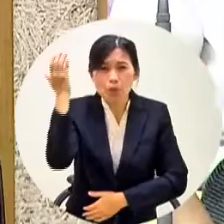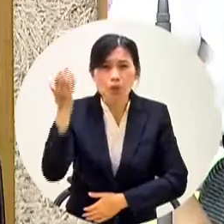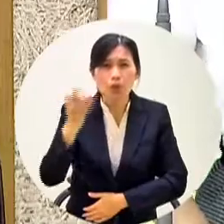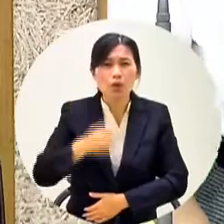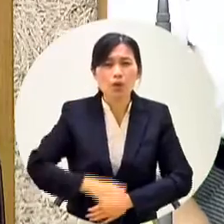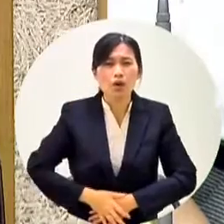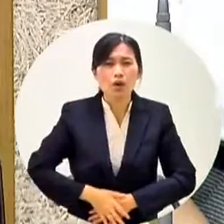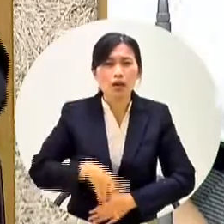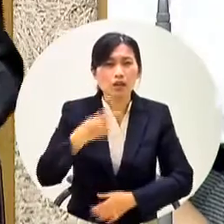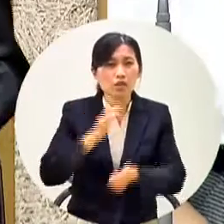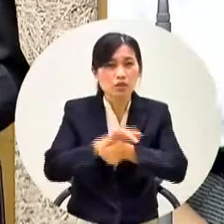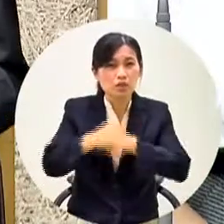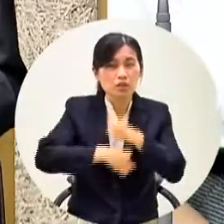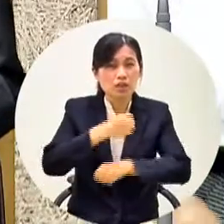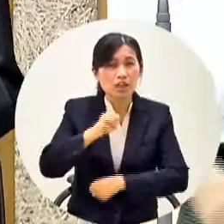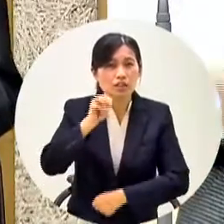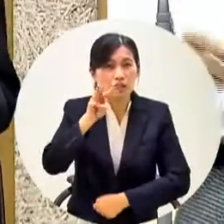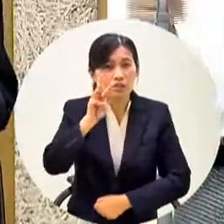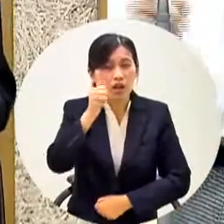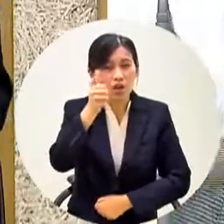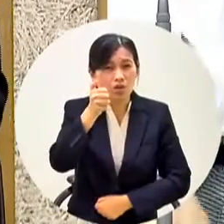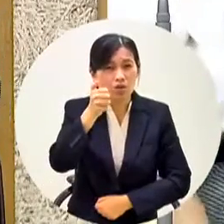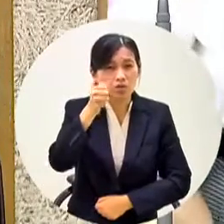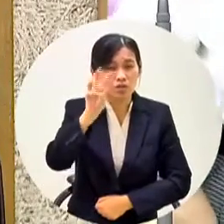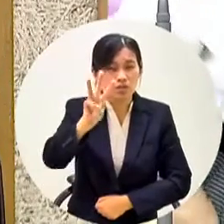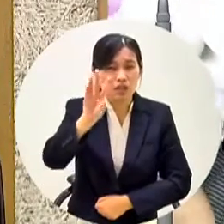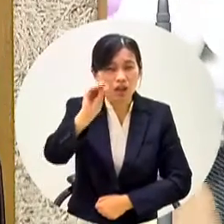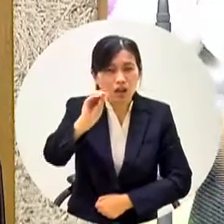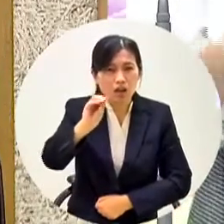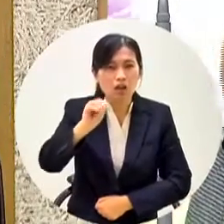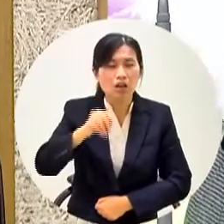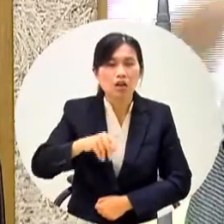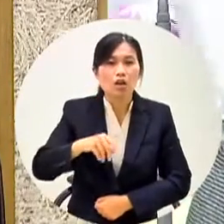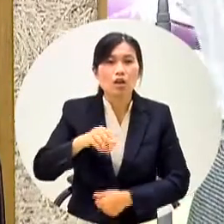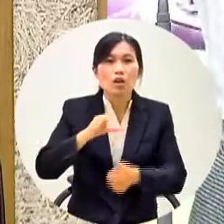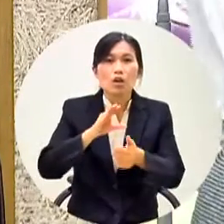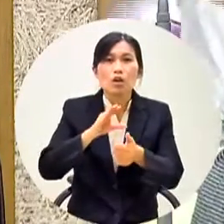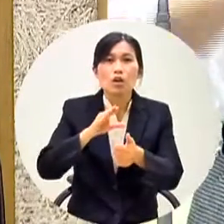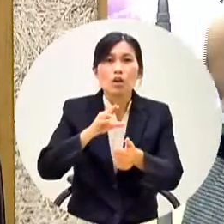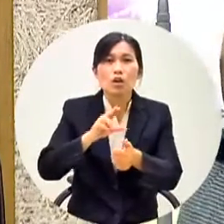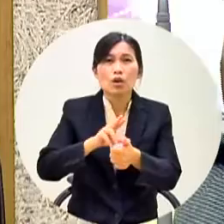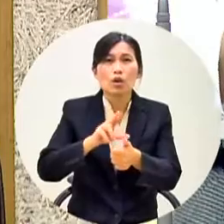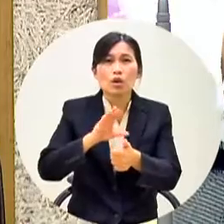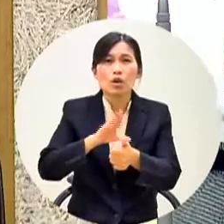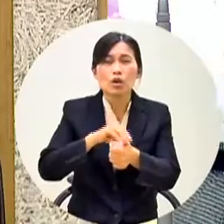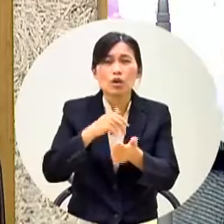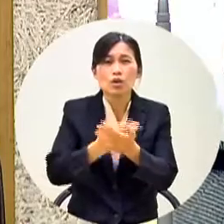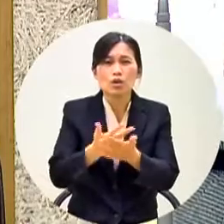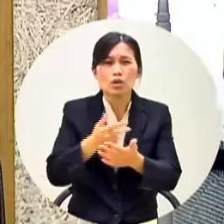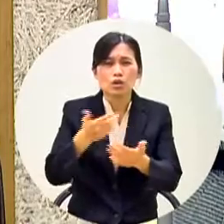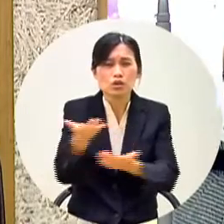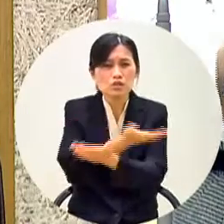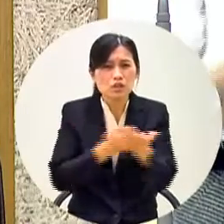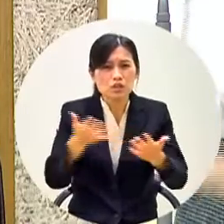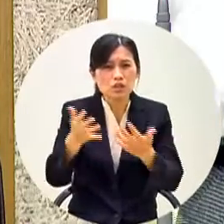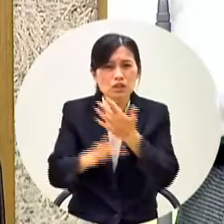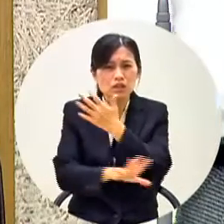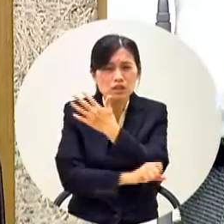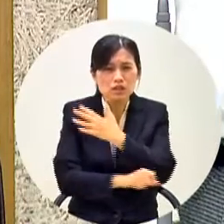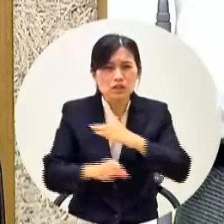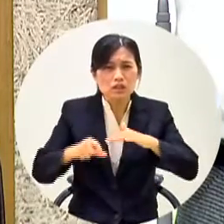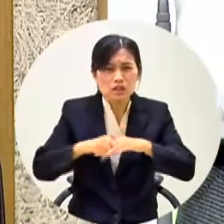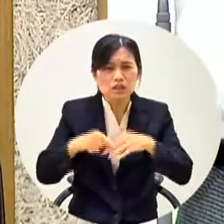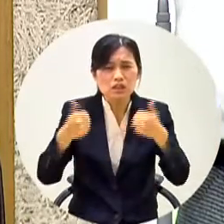推動國際教育的三百五十三萬學術交流基金會這個幹嘛我改天再問你我沒有時間學術交流基金